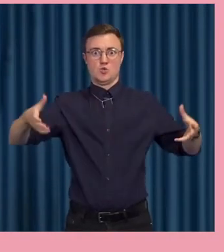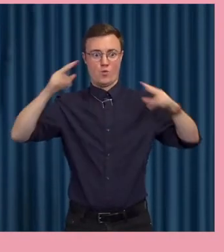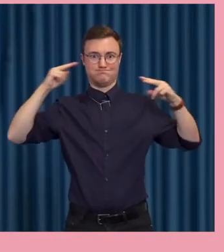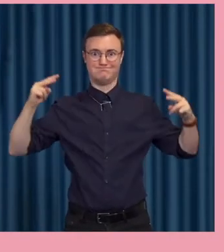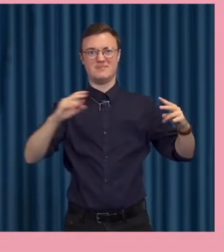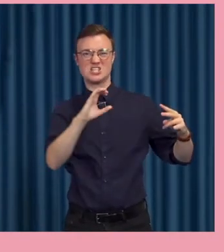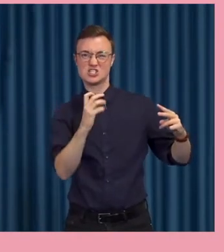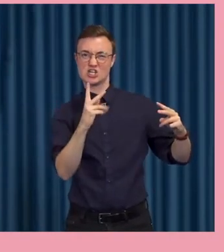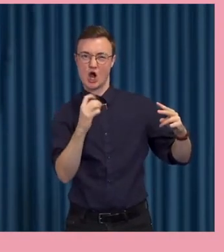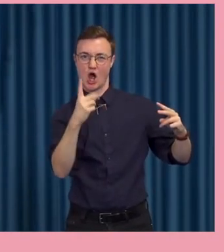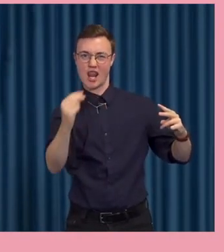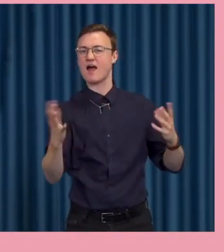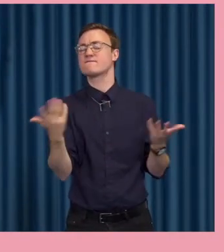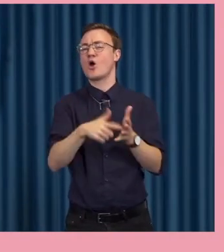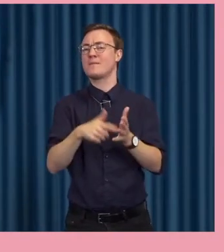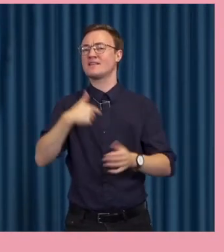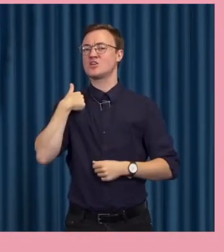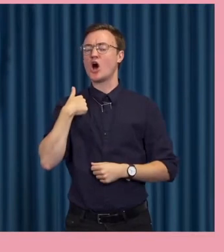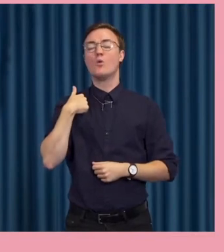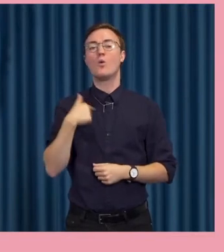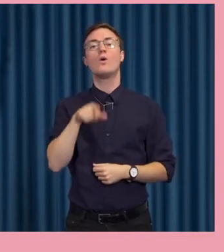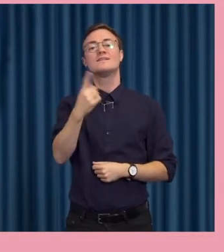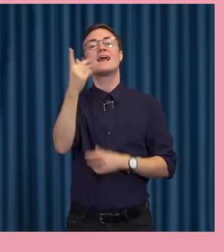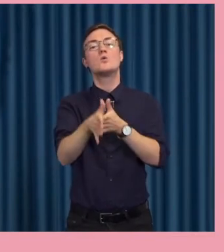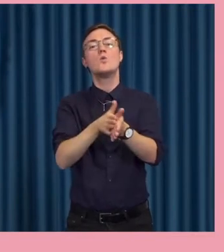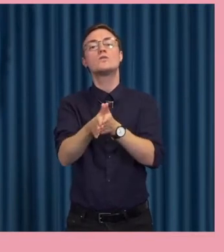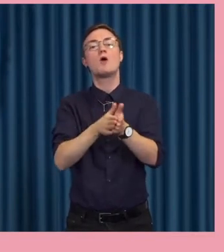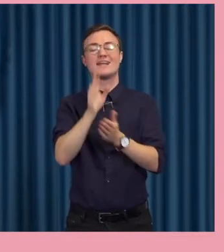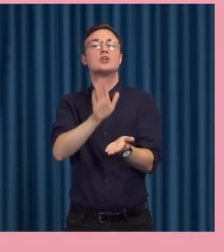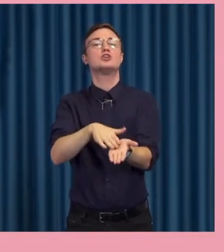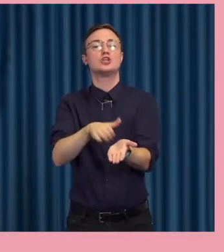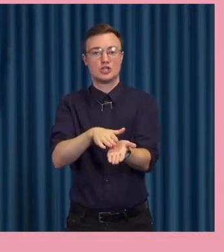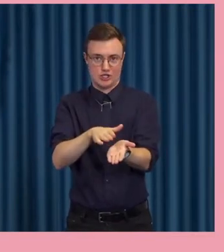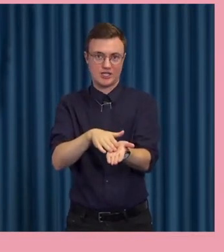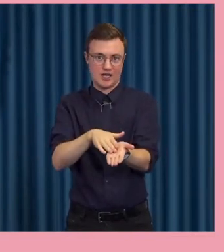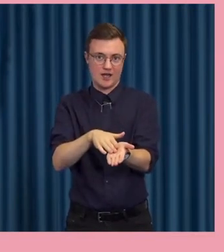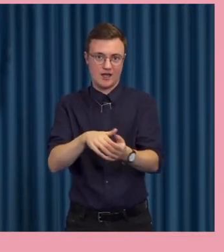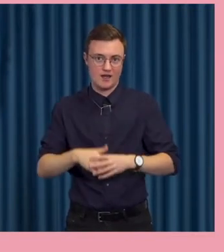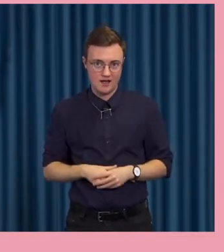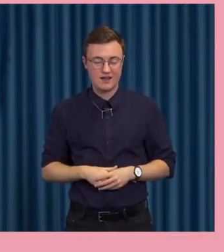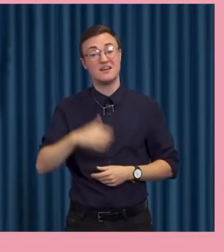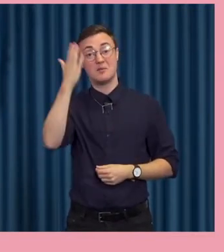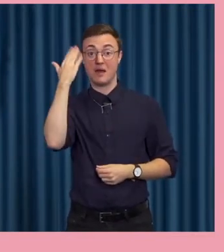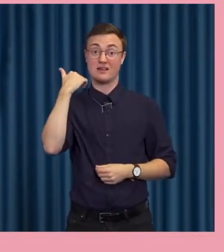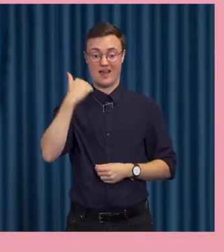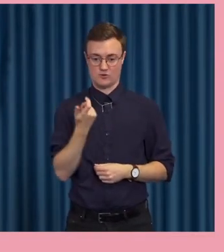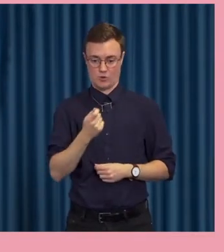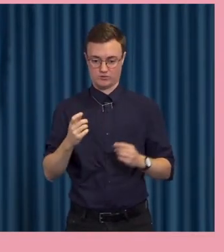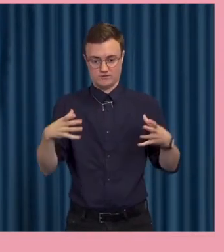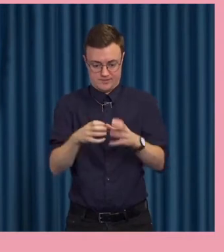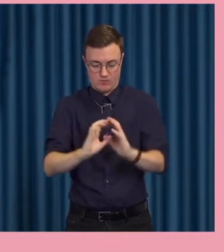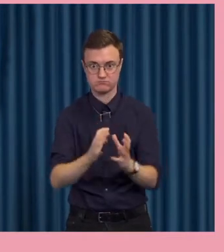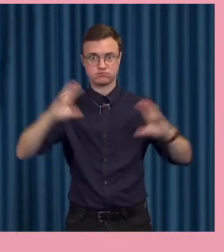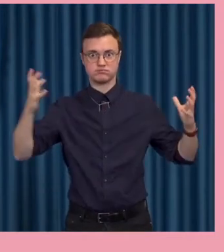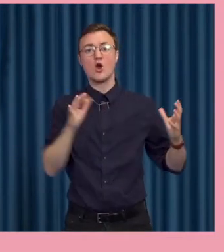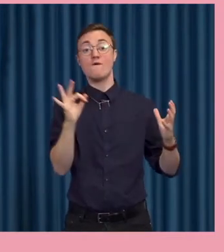det är en av utmaningarna. Det är en av nyttorna, det vill säga att man kan också skala upp någonting stort. Det kan vara få